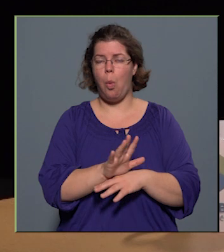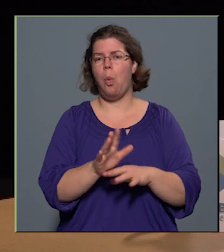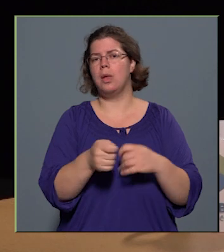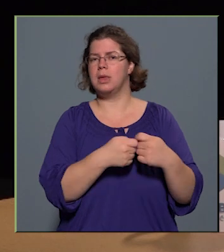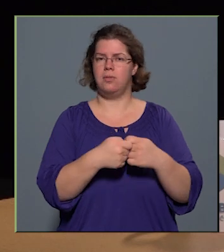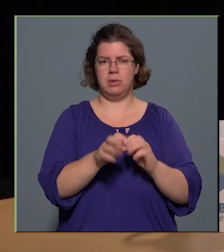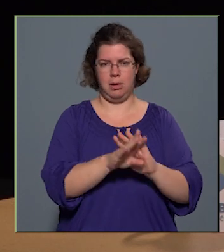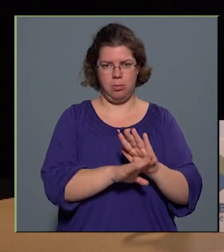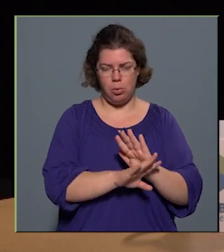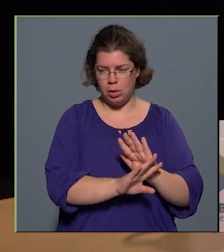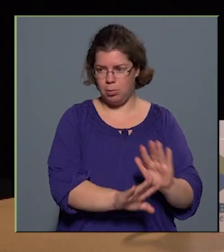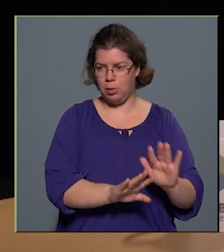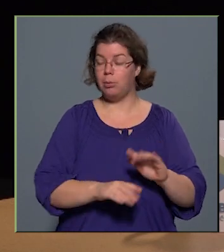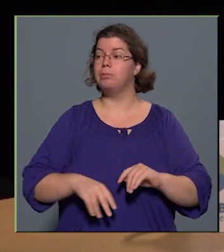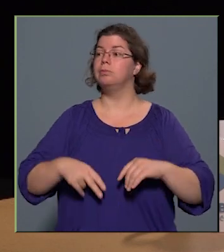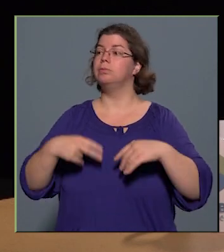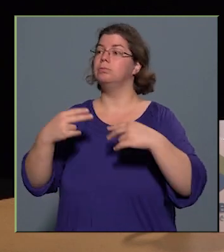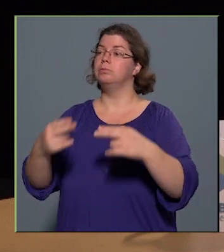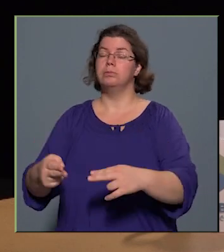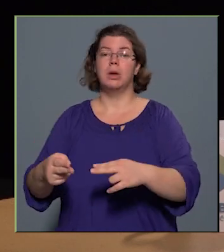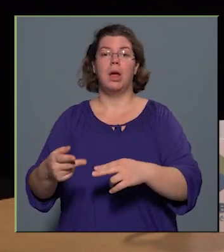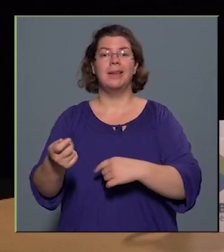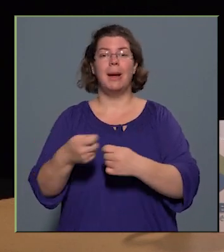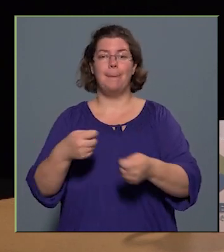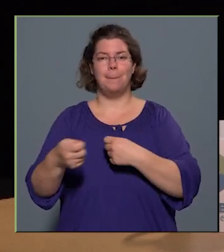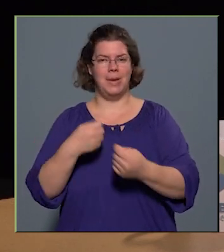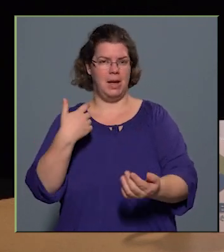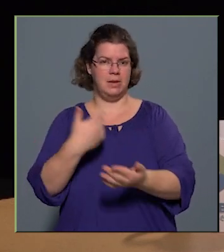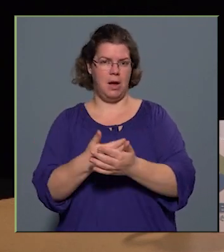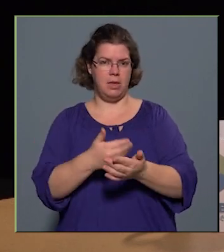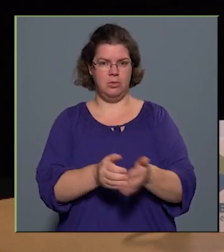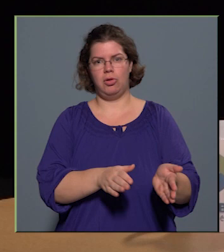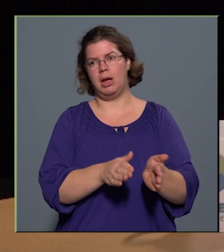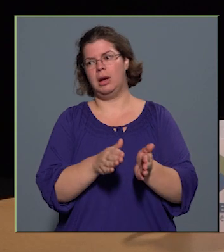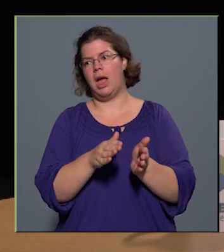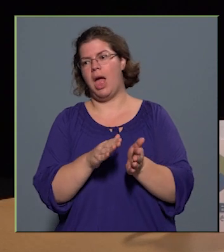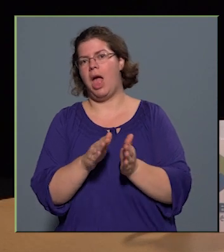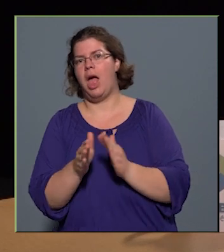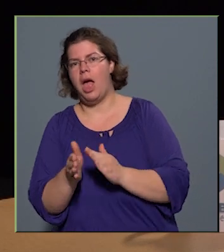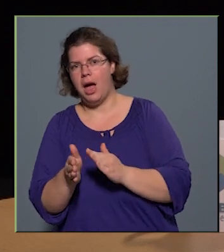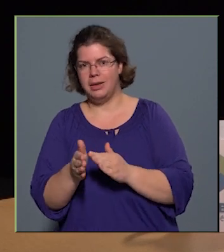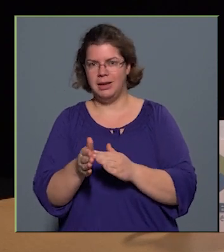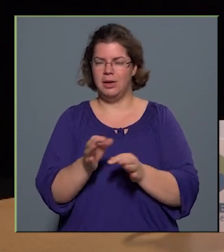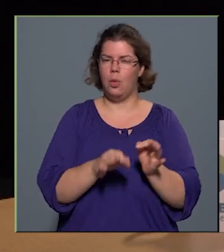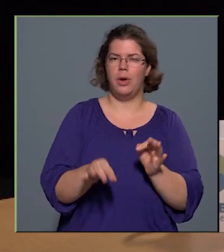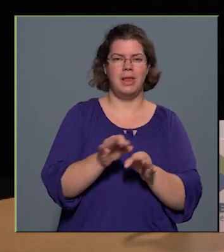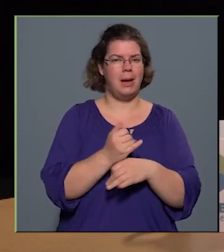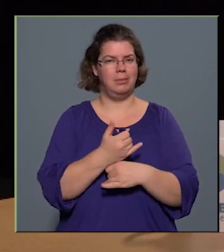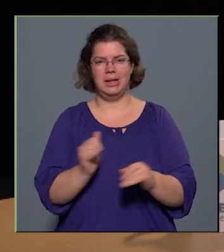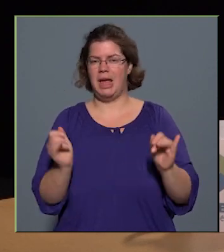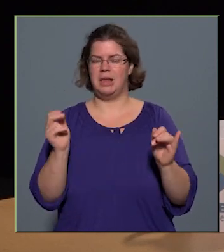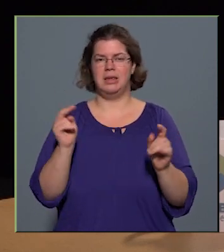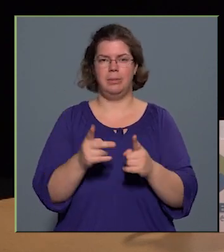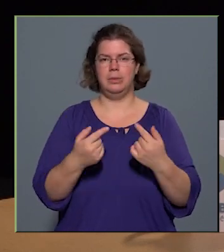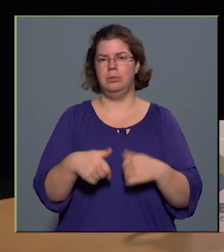szervezték a programokat. Majd a piacgazdása, tért át ugye az egész ország minden szempontból,